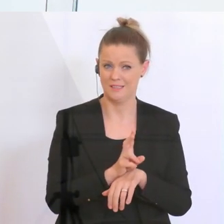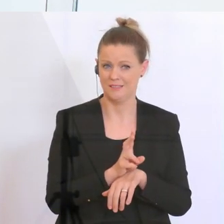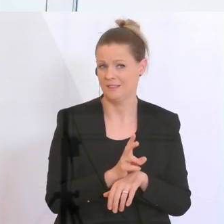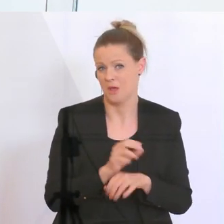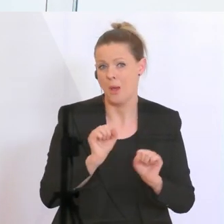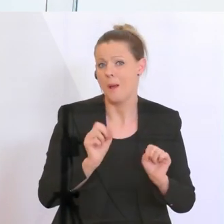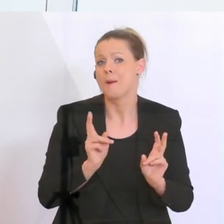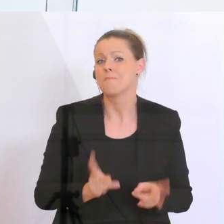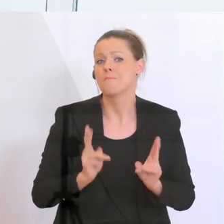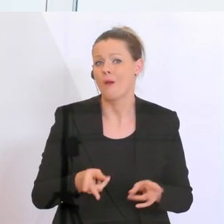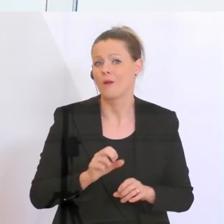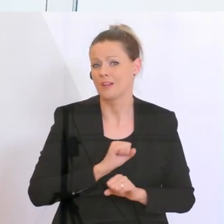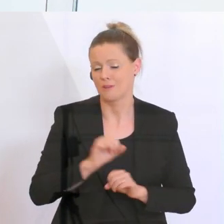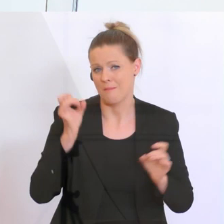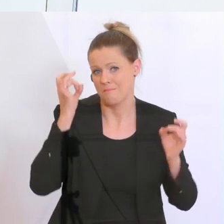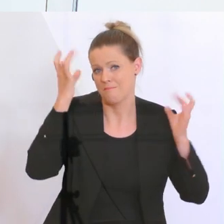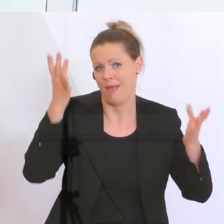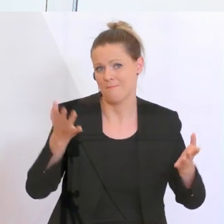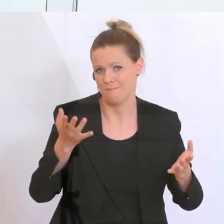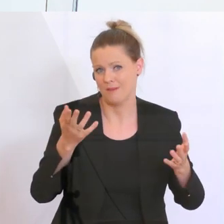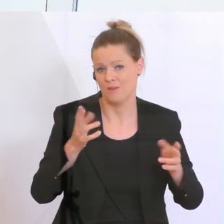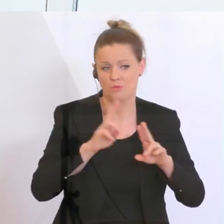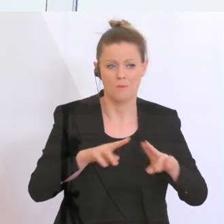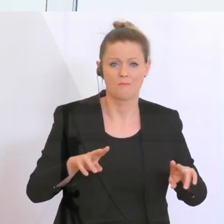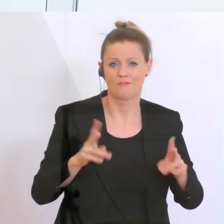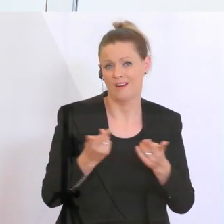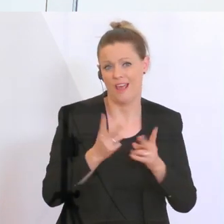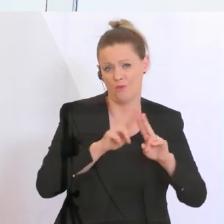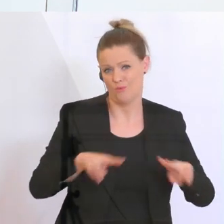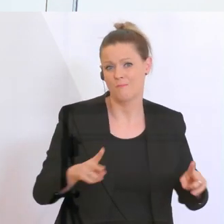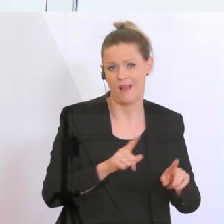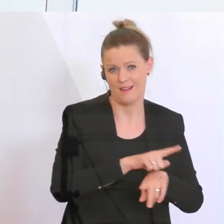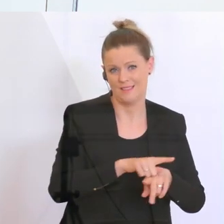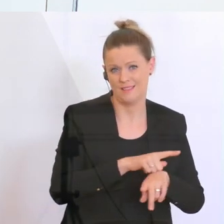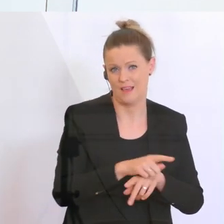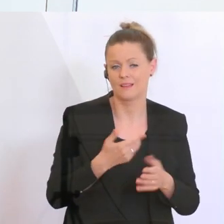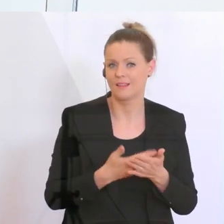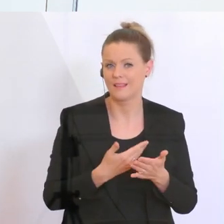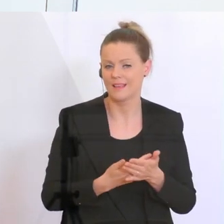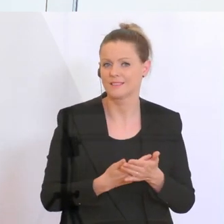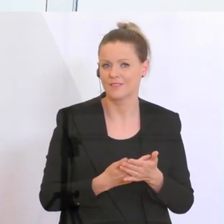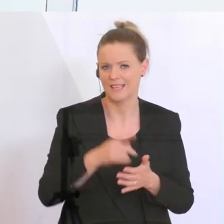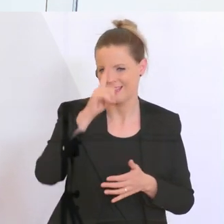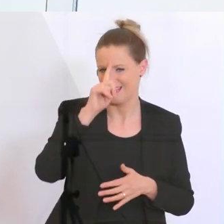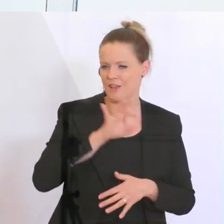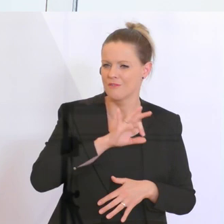als in ruhigen Zeiten. Und ich glaube, dass ich hier wirklich zu Recht den Mitarbeiterinnen und Mitarbeitern